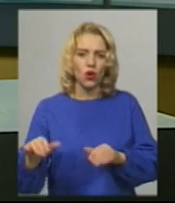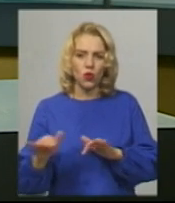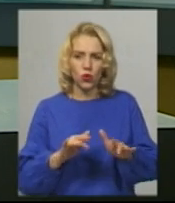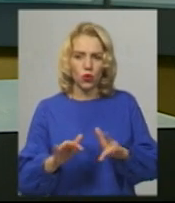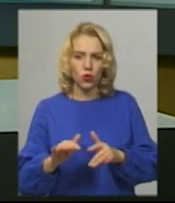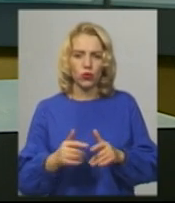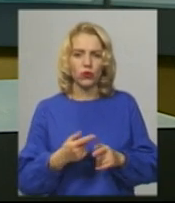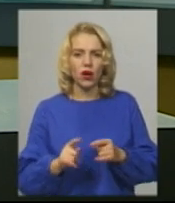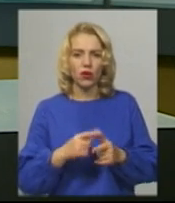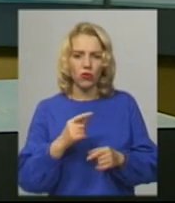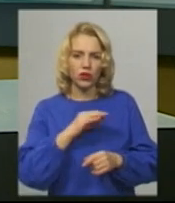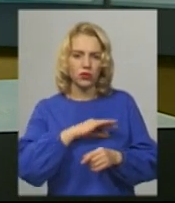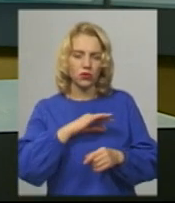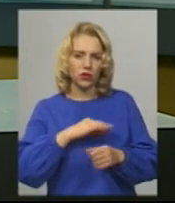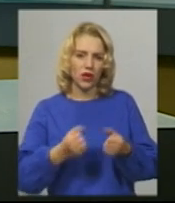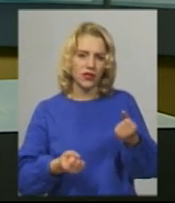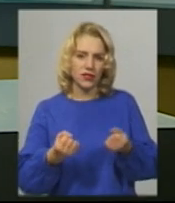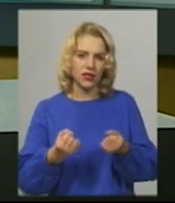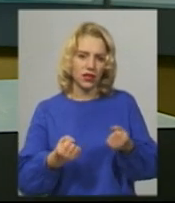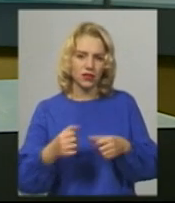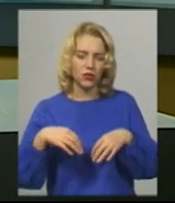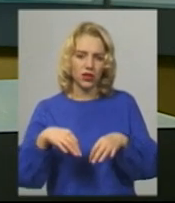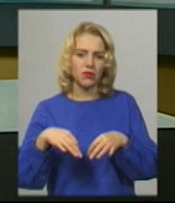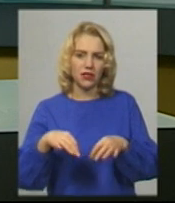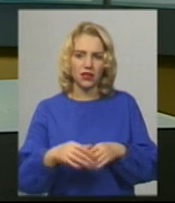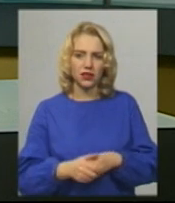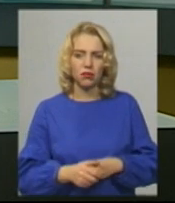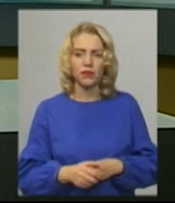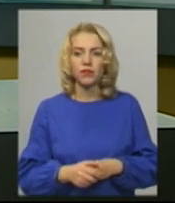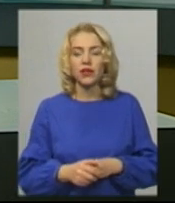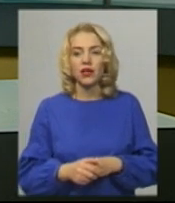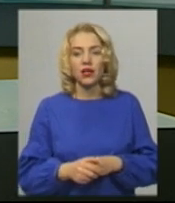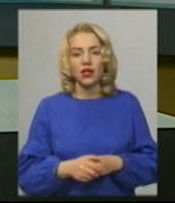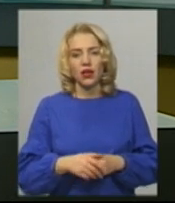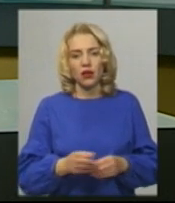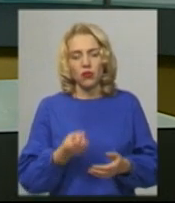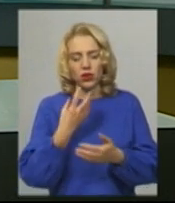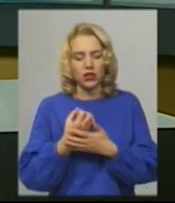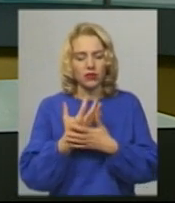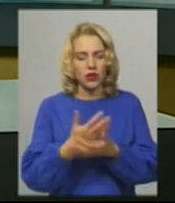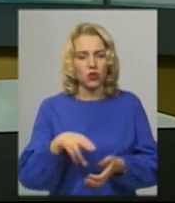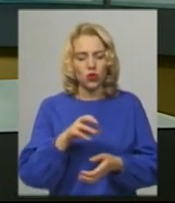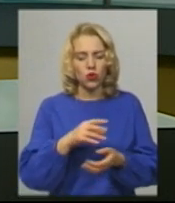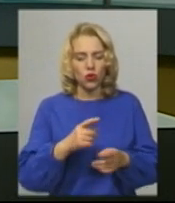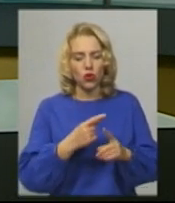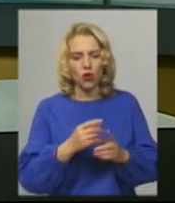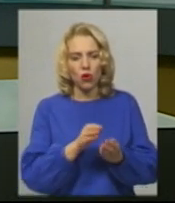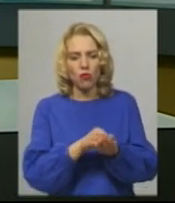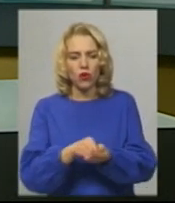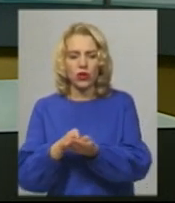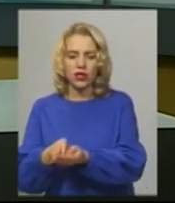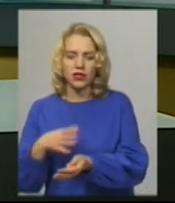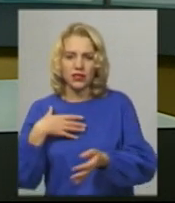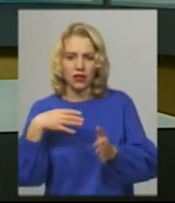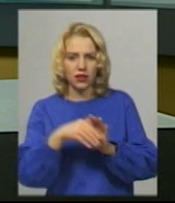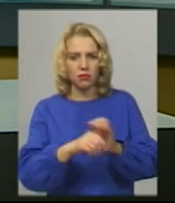які керують транспортними засобами, каже Інна Глега. Покладанням квітів до могил загиблих воїнів та хвилинної мовчання відзначили